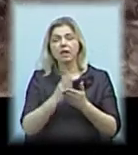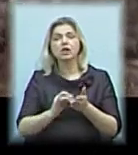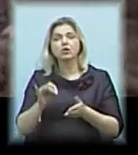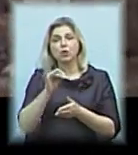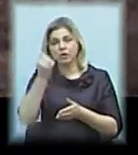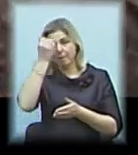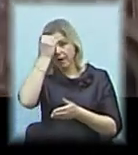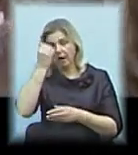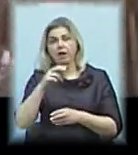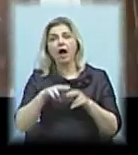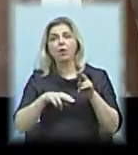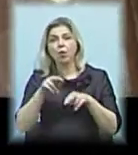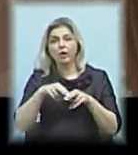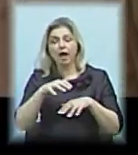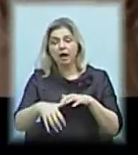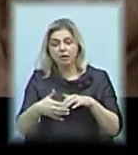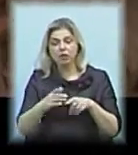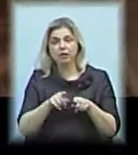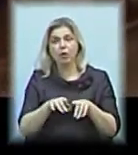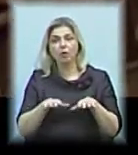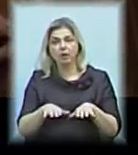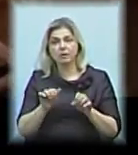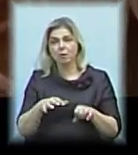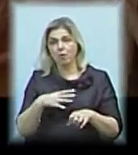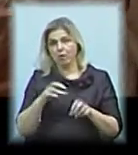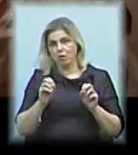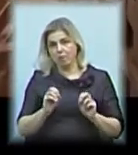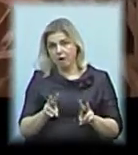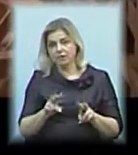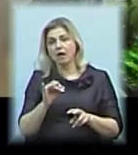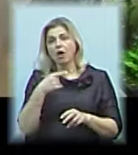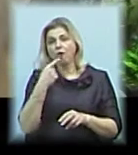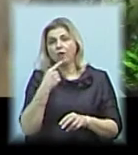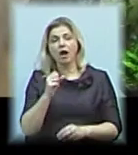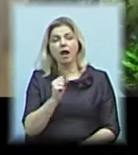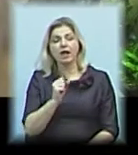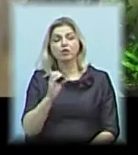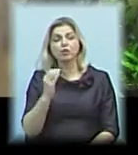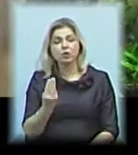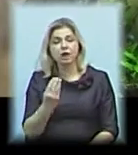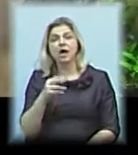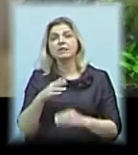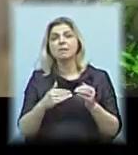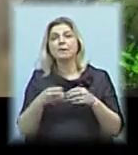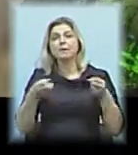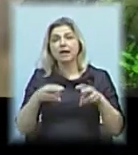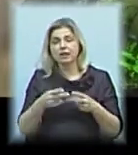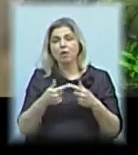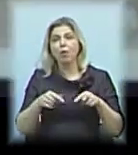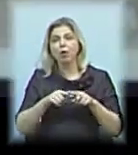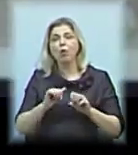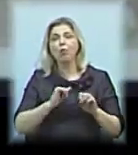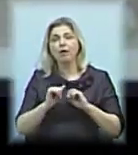пам'яткою археологічні розкопки у такому місці можуть бути небезпечними, говорить Андрій Шостак, спеціаліст відділу управління